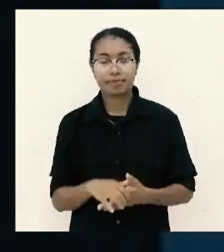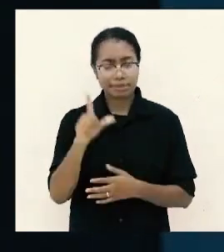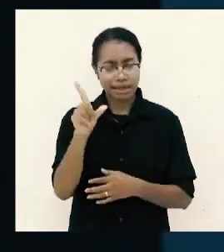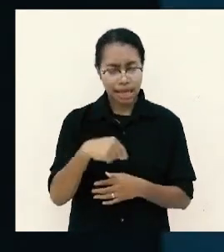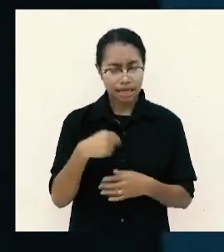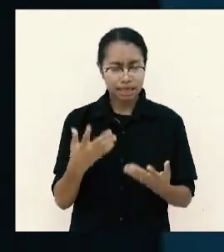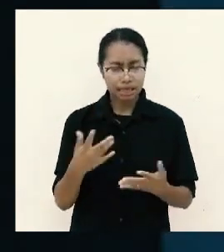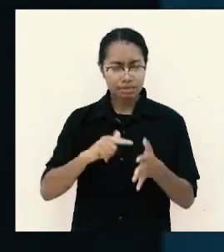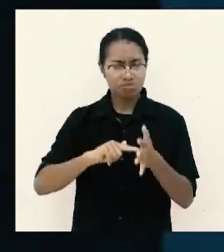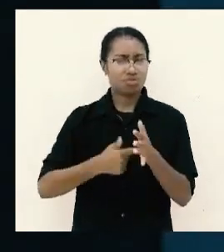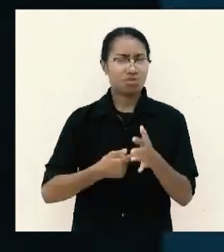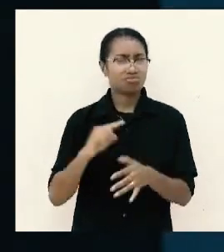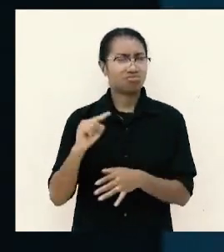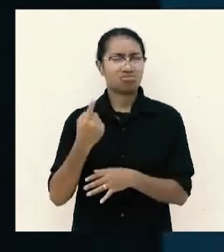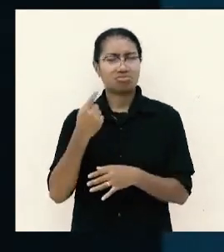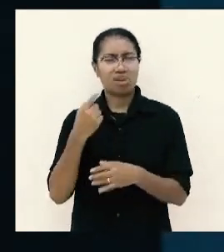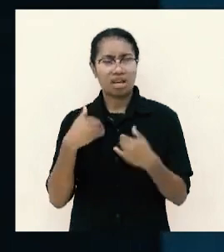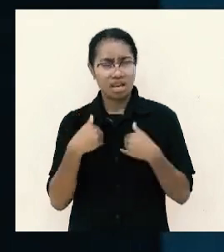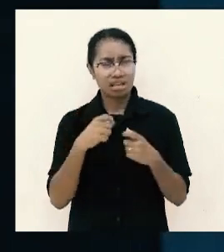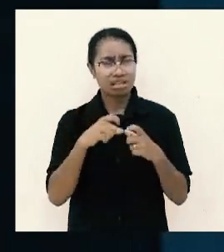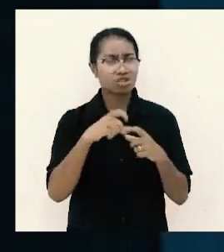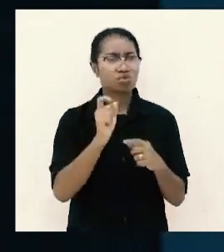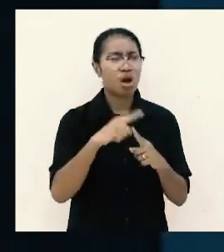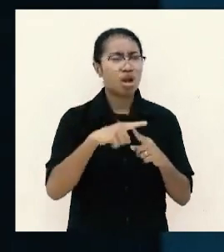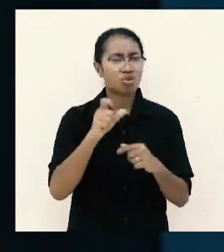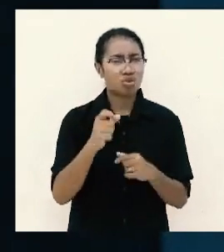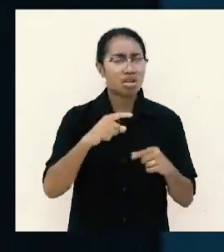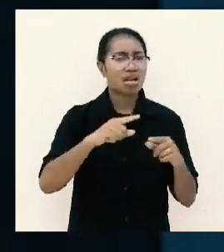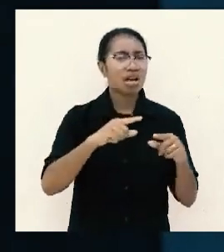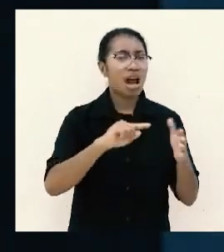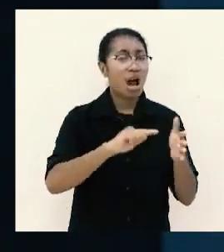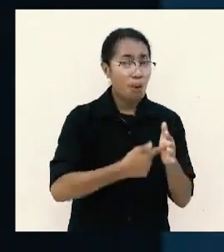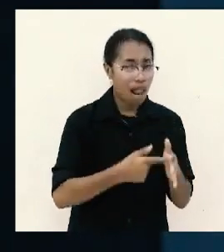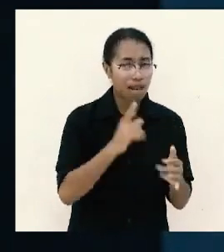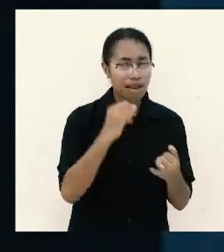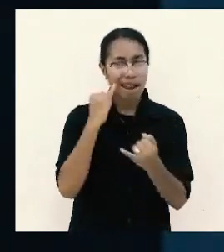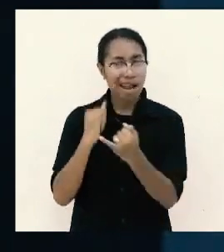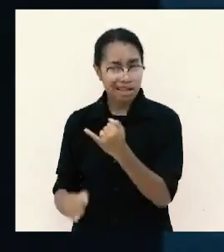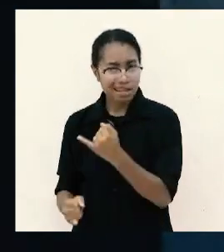di awal sesuatu di akhir apa di awal ayat 10